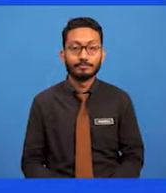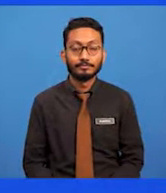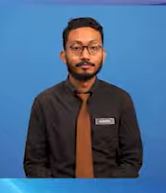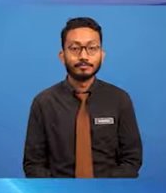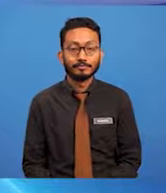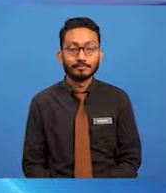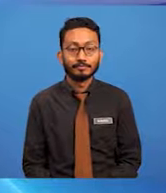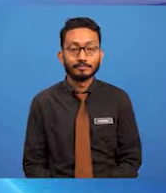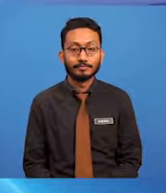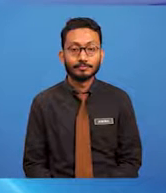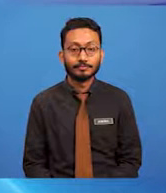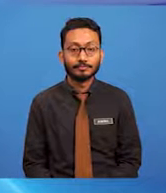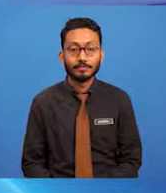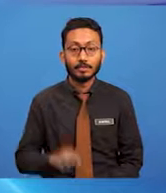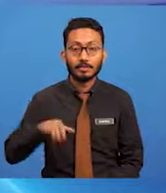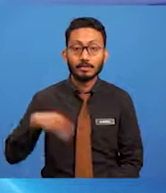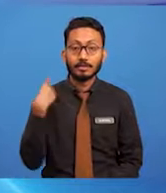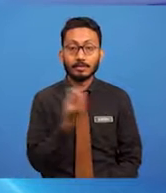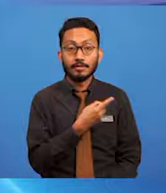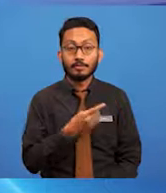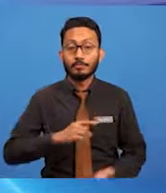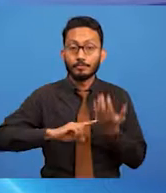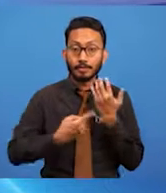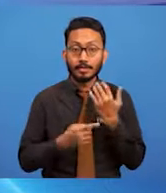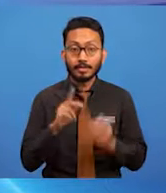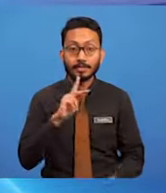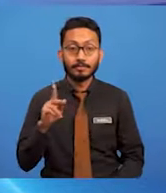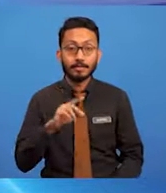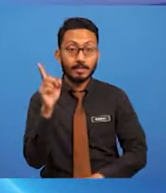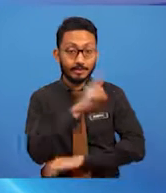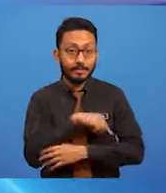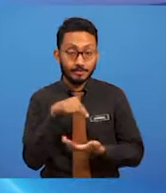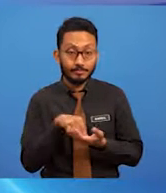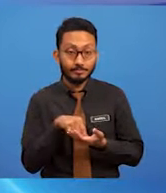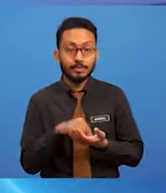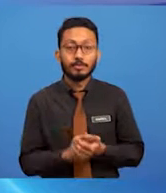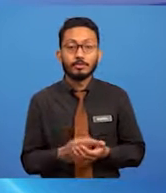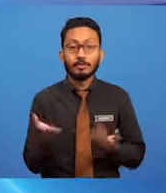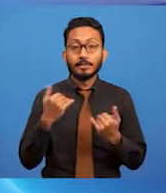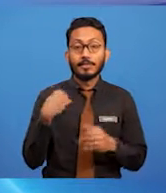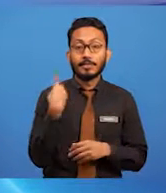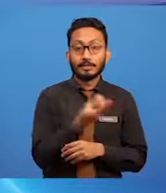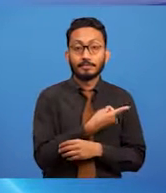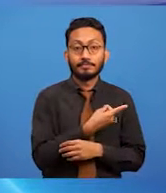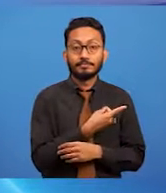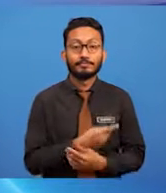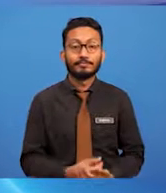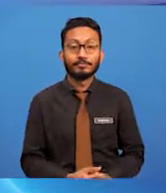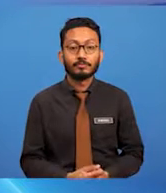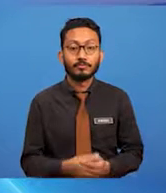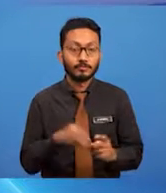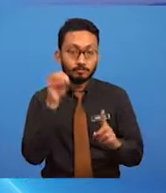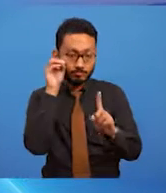Sebelum kita memulakan pembelajaran pada hari ini, mari kita lihat dahulu objektif